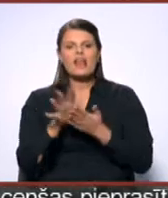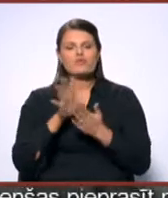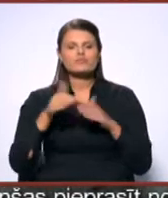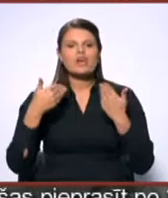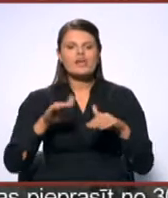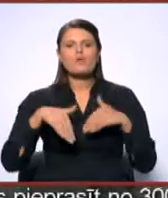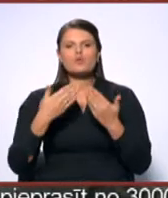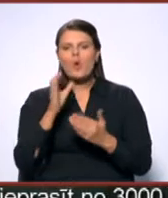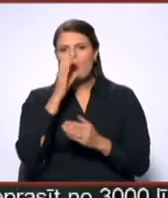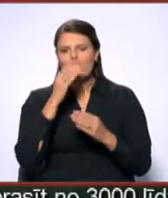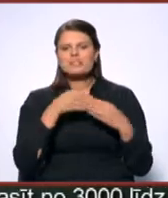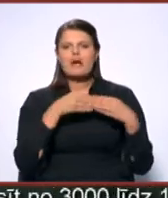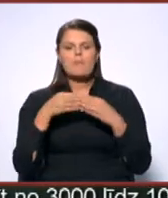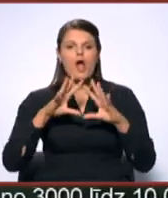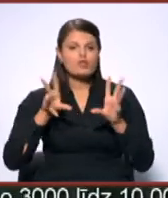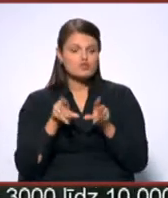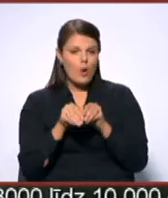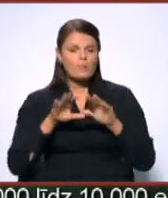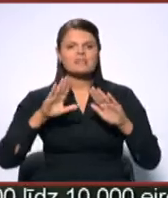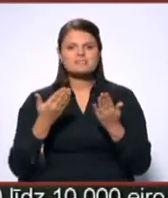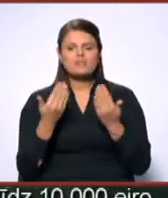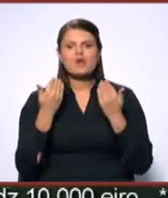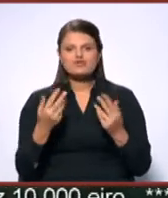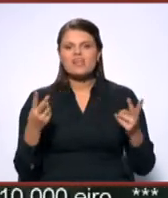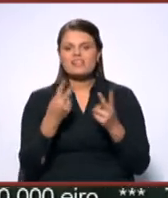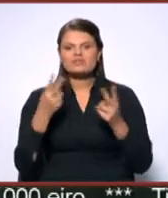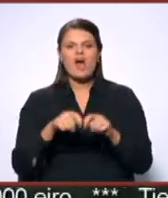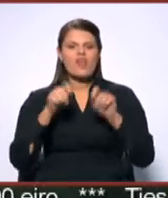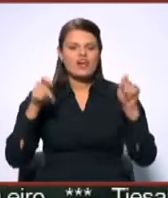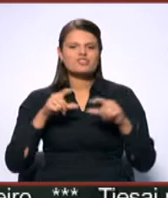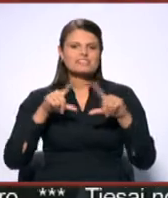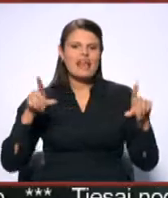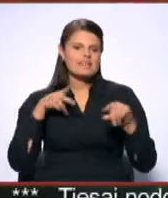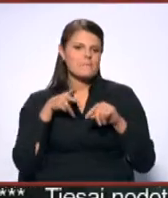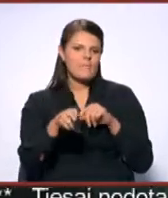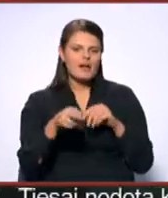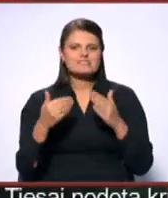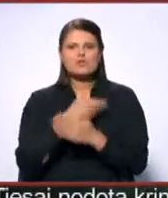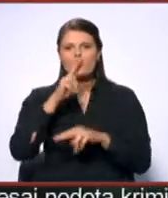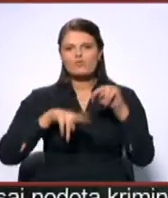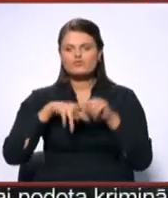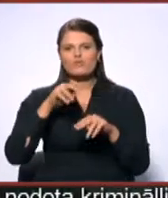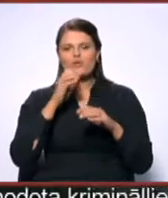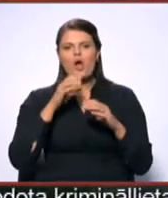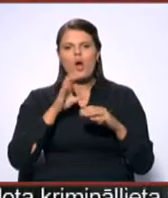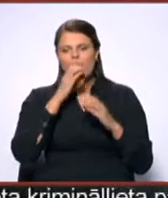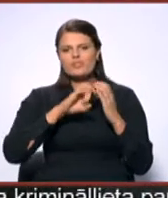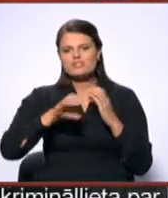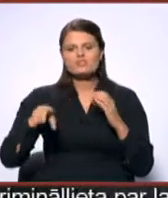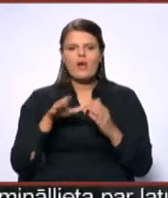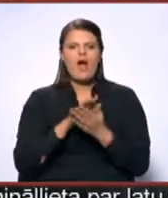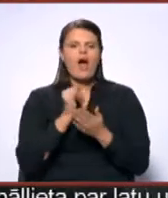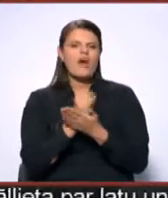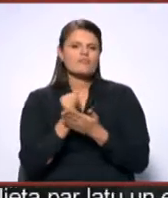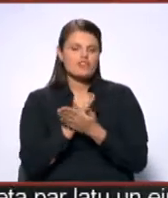jau nodots ūdens apgādes kompleks, bet šodien tradicionālā atklāšanas lenta tiek pārgriezti jaunas būvētajām notekūdiņu attīrīšanas